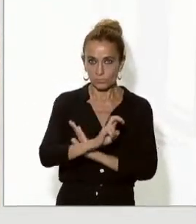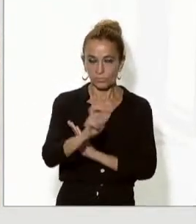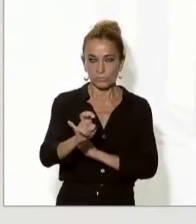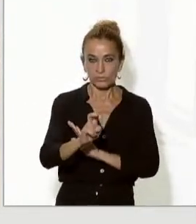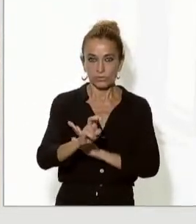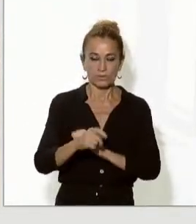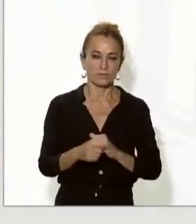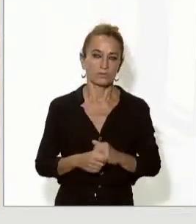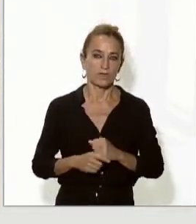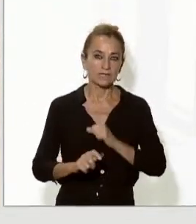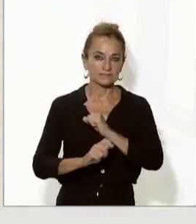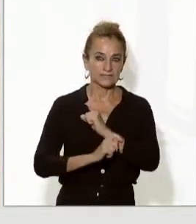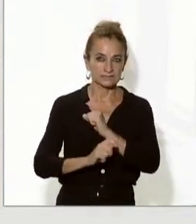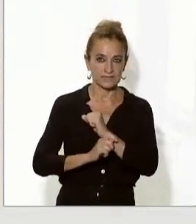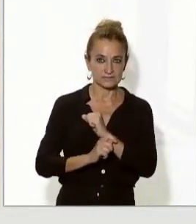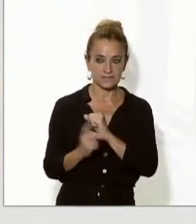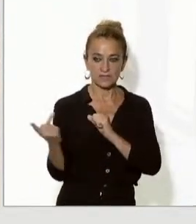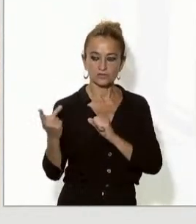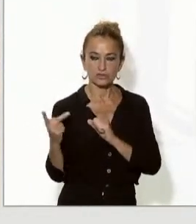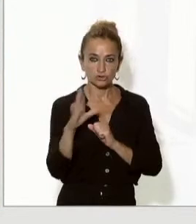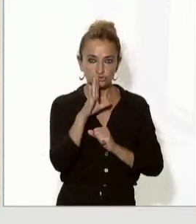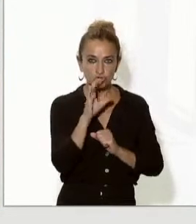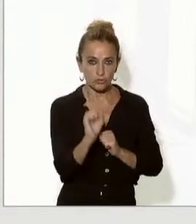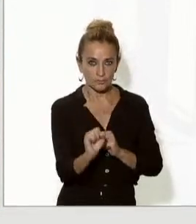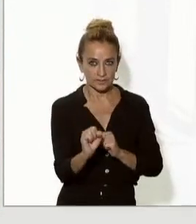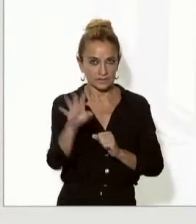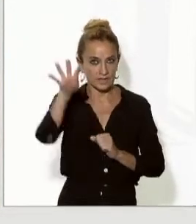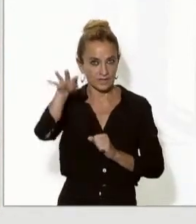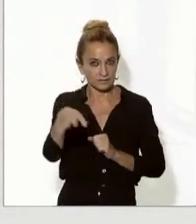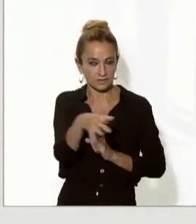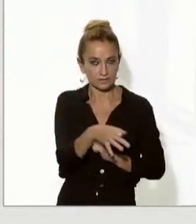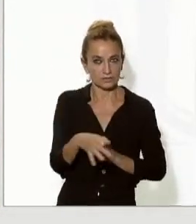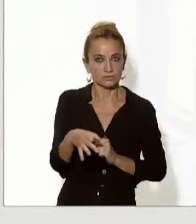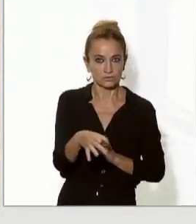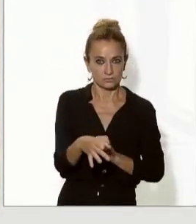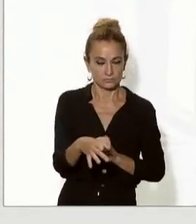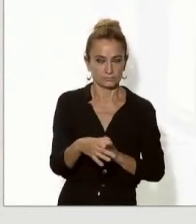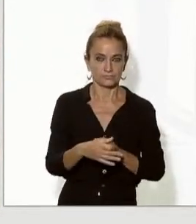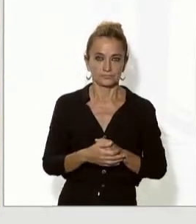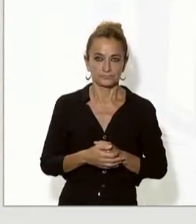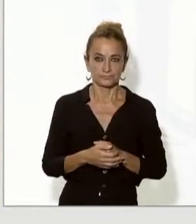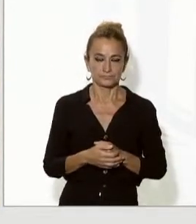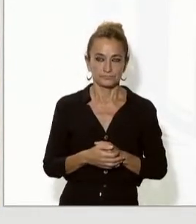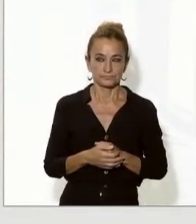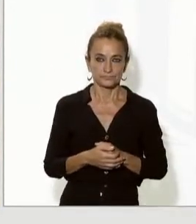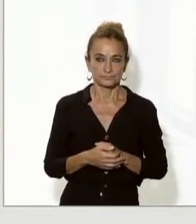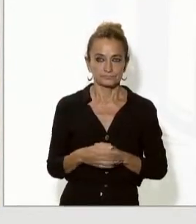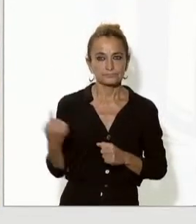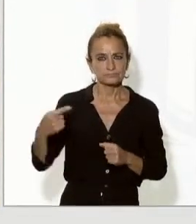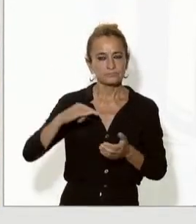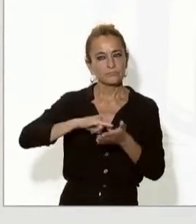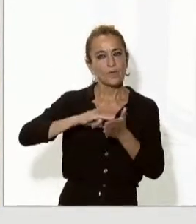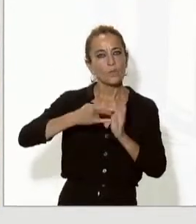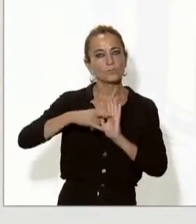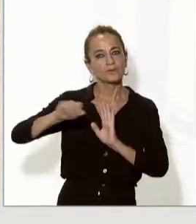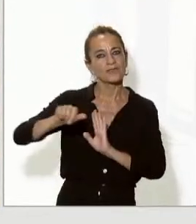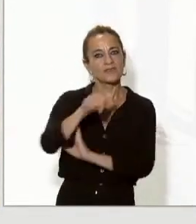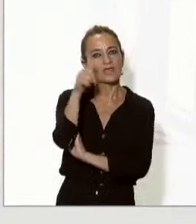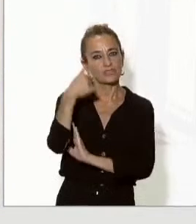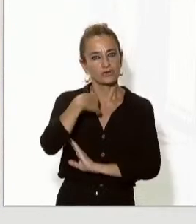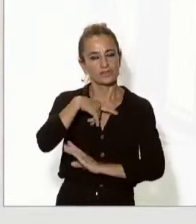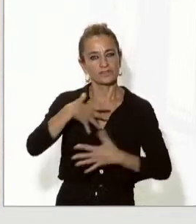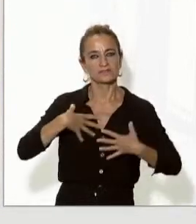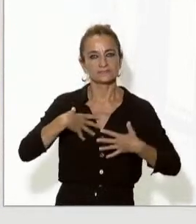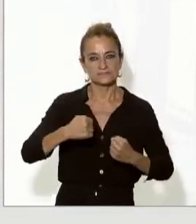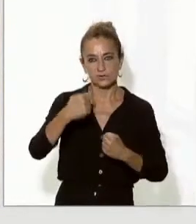estratègics tant de la Generalitat de Catalunya com el del govern d'Andorra que ens han dotat cadascun de nosaltres en els darrers anys d'un pla nacional de salut mental